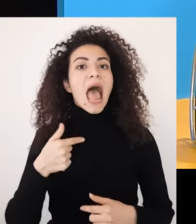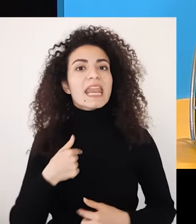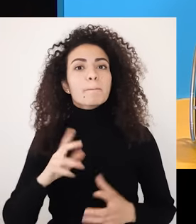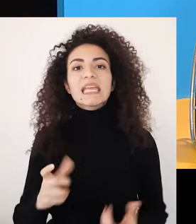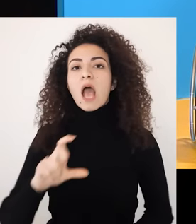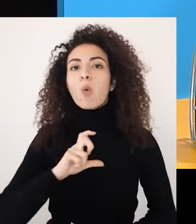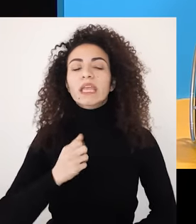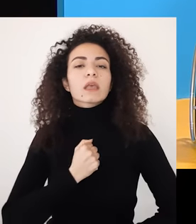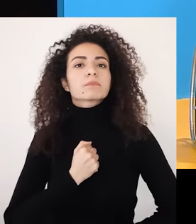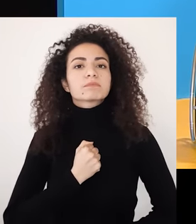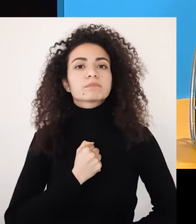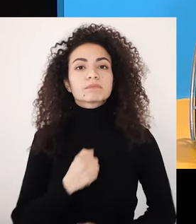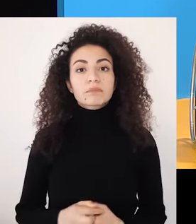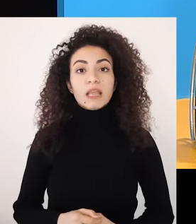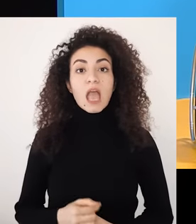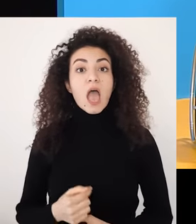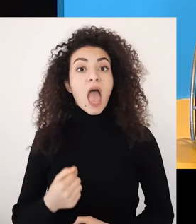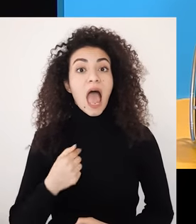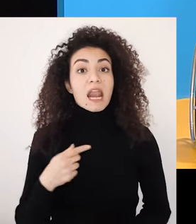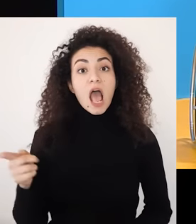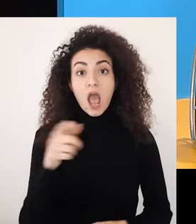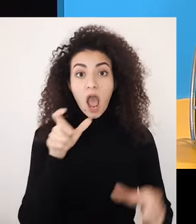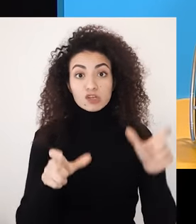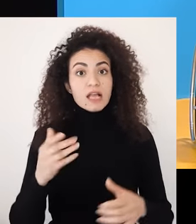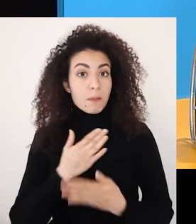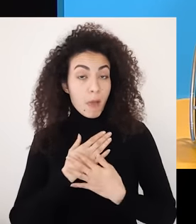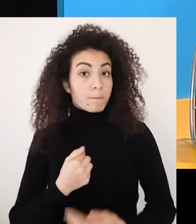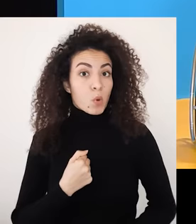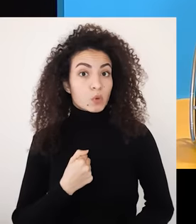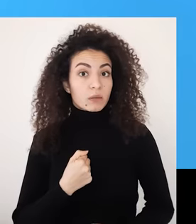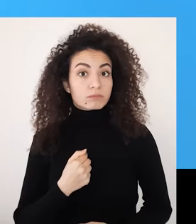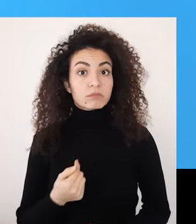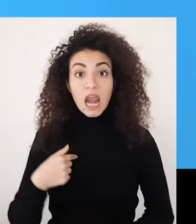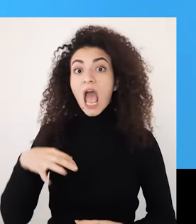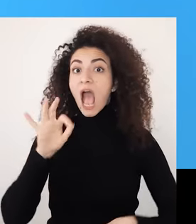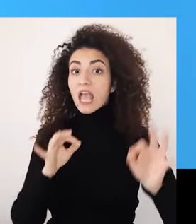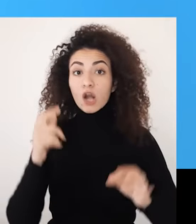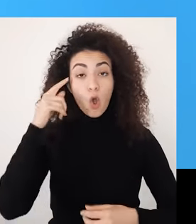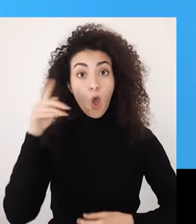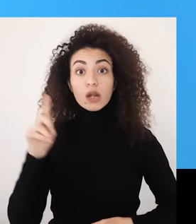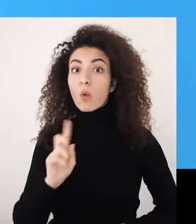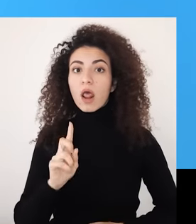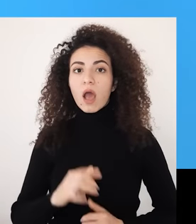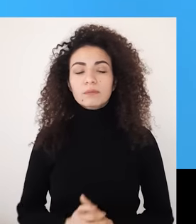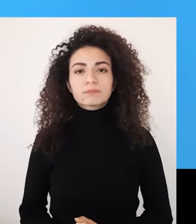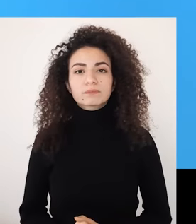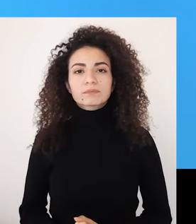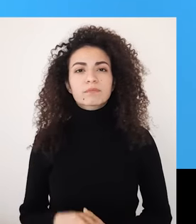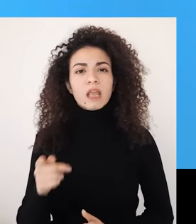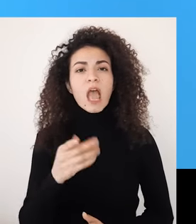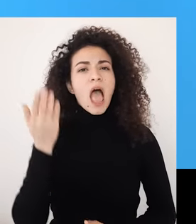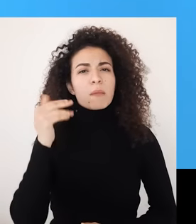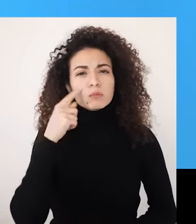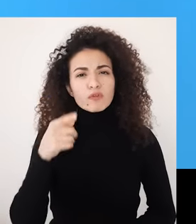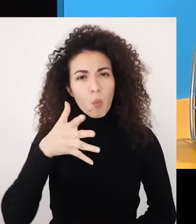بحقل لي حد تخياراتي بالحياة ضمن إيطار بيأمن للحرية والحماية؟ مثلاً شفته طفل تحت عمر